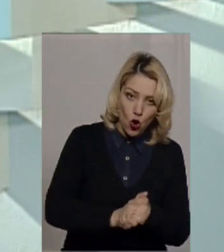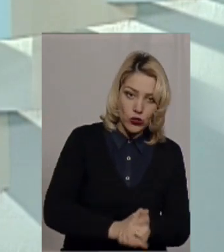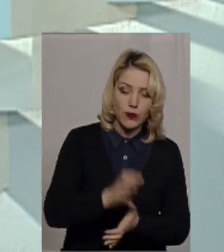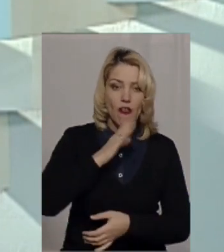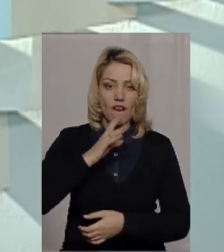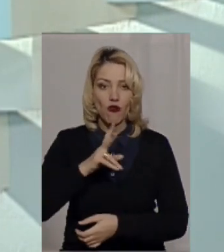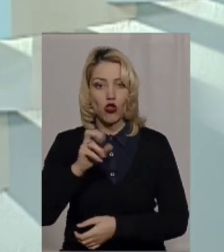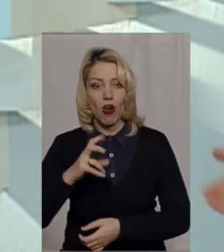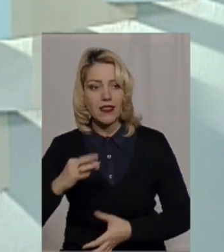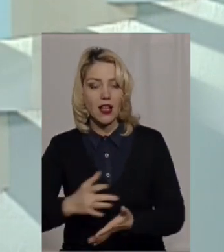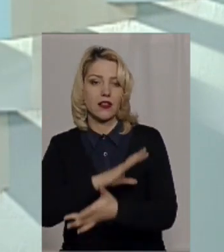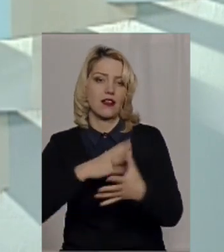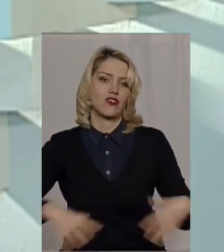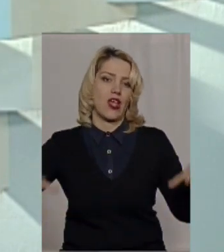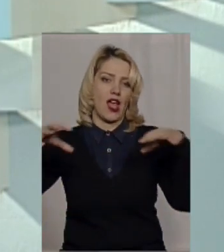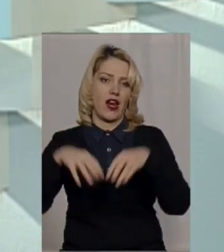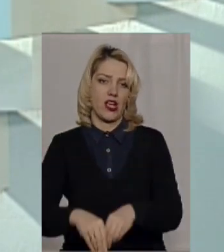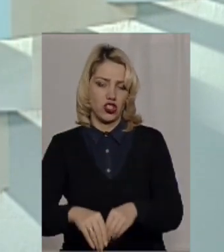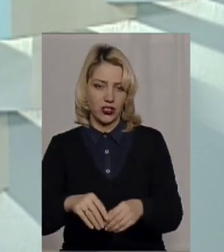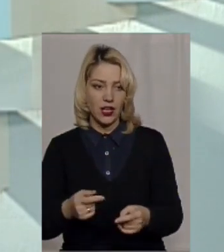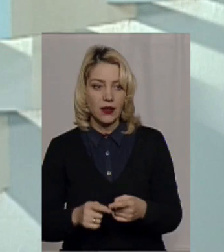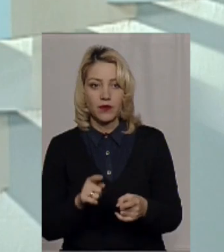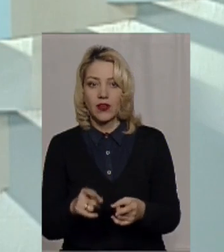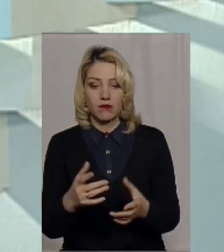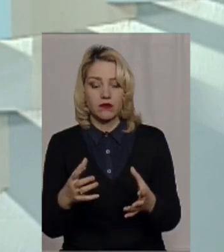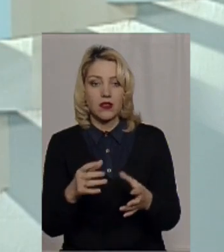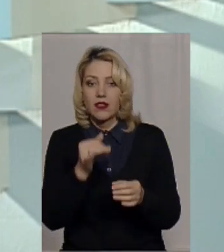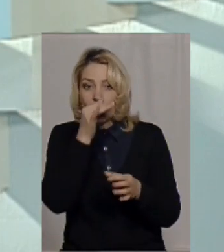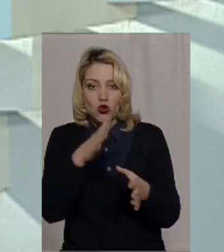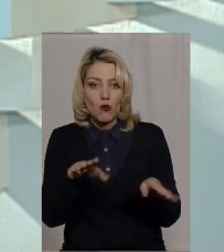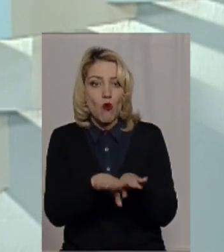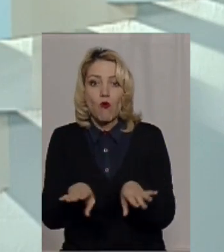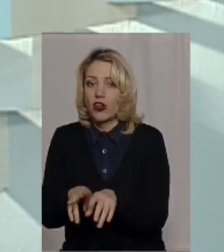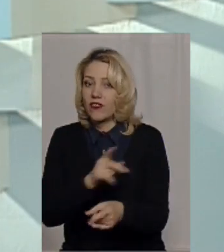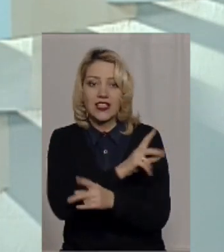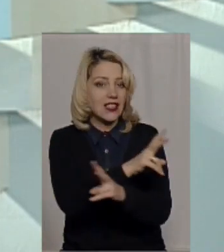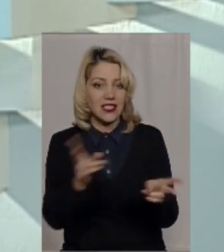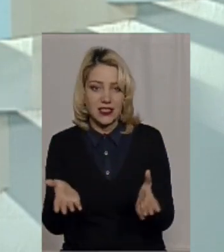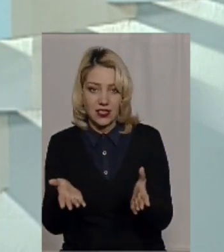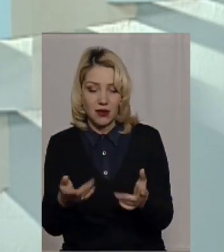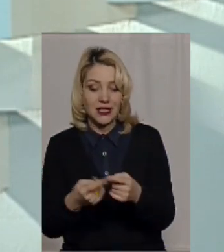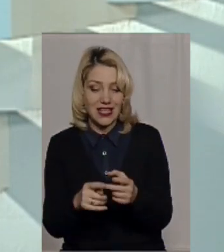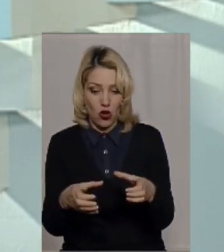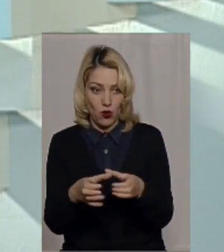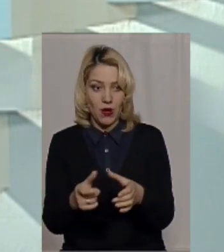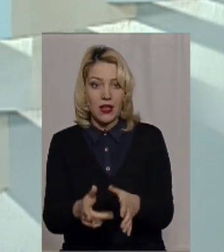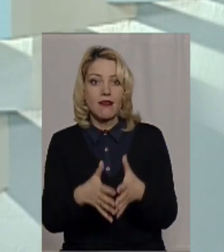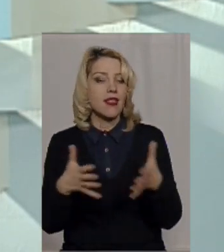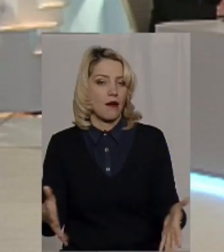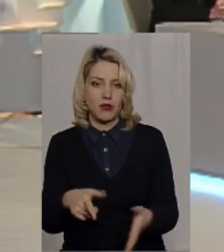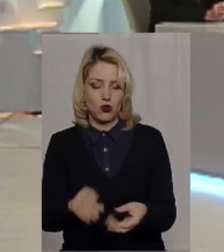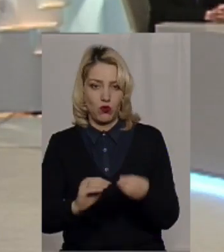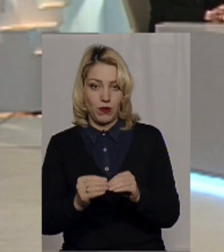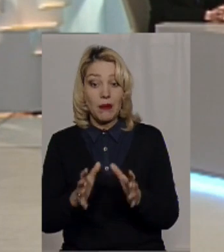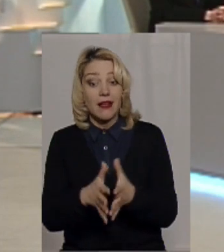водоканал, все решта. Тобто там громада в межах району. І їх взагалі ні з ким спорівнювати. Тому що в нього, я казав, що в цієї громади найбільший проблем.